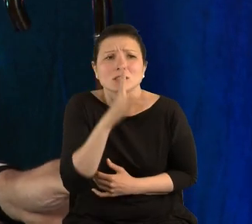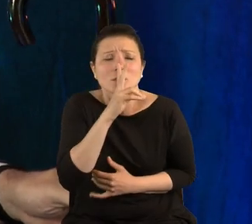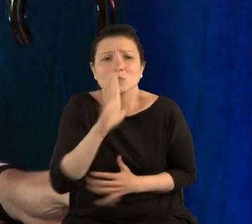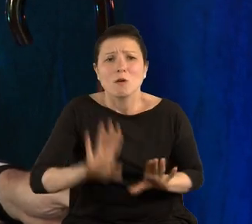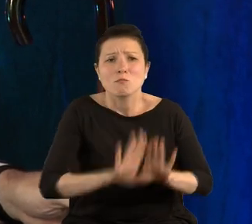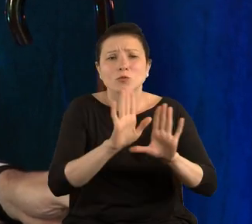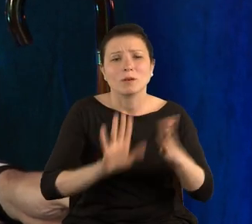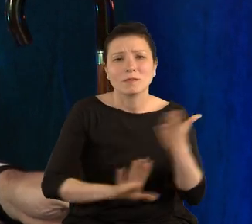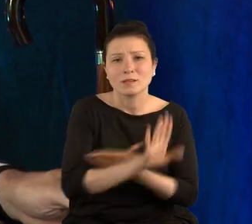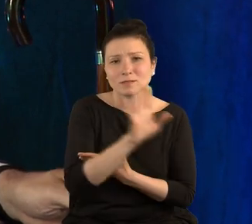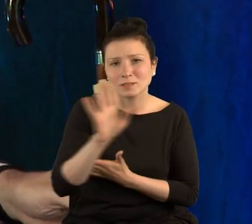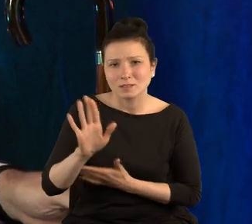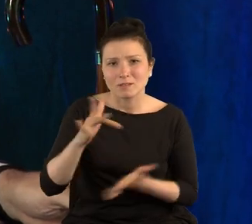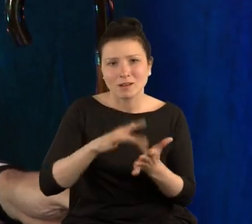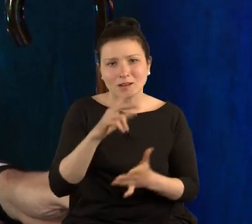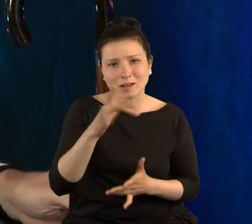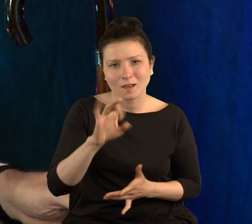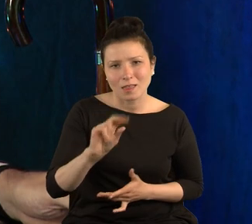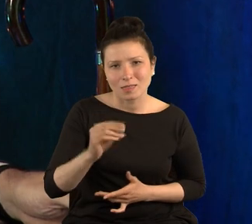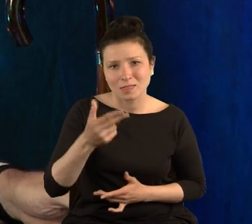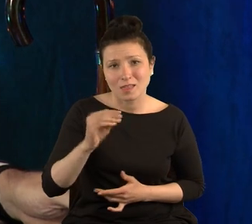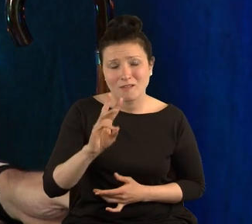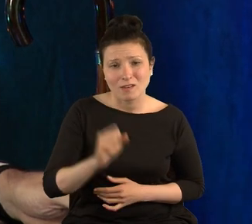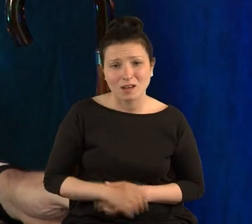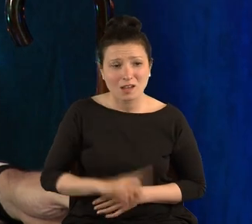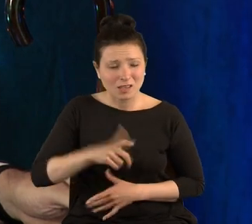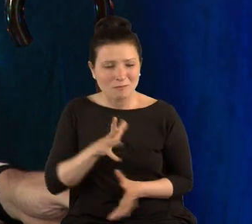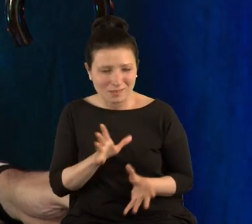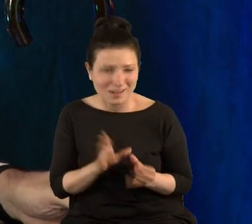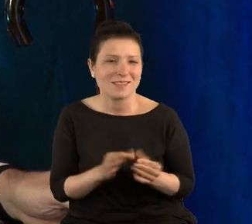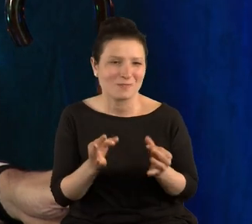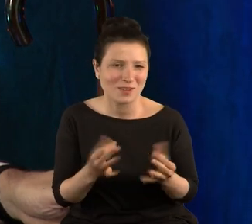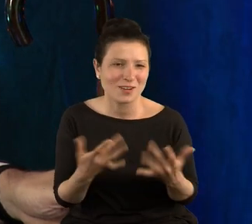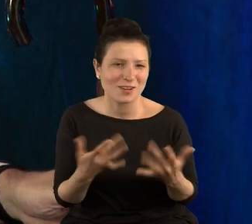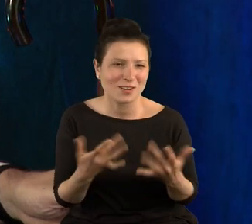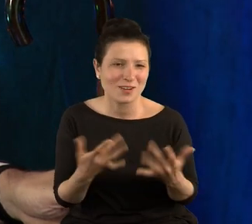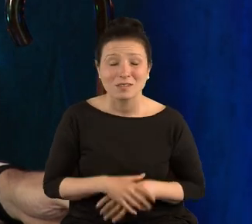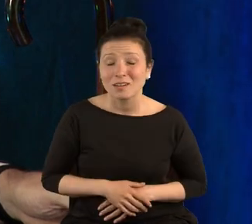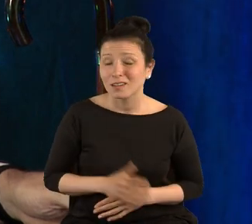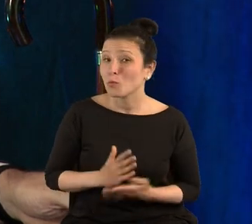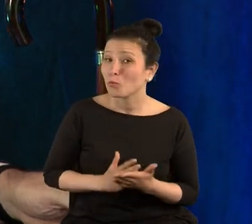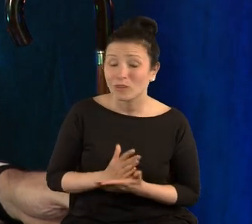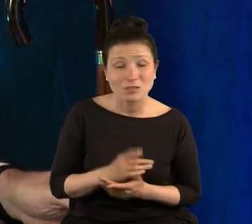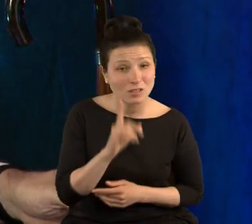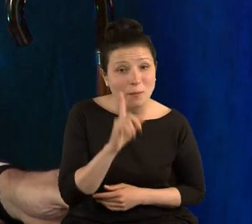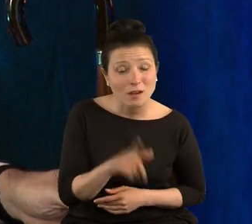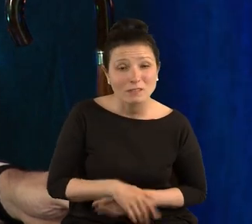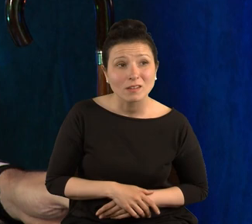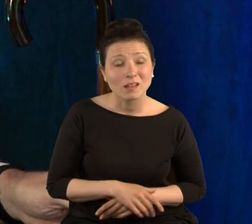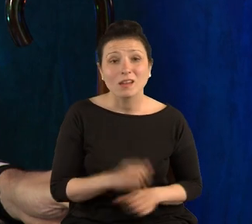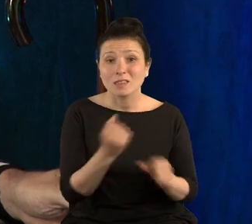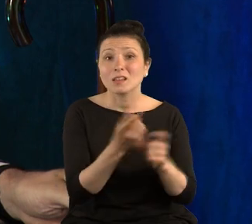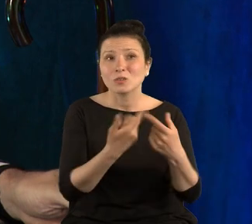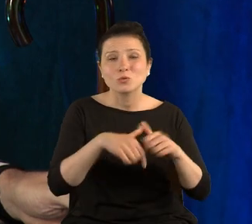wystawie w Genewie. I my żyjemy razem. I uwierzcie mi, te dzieła